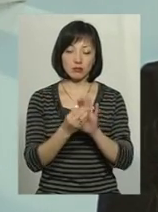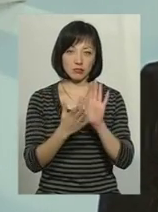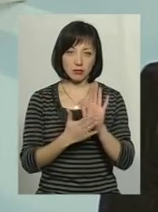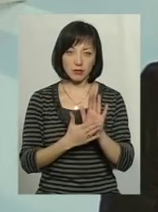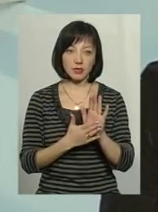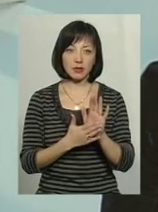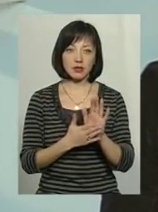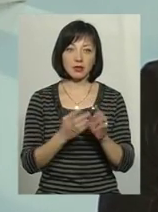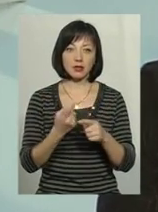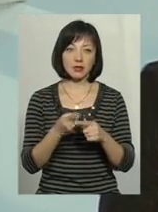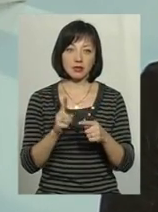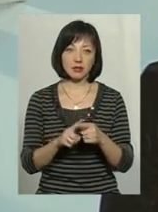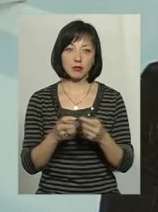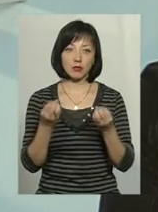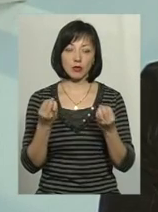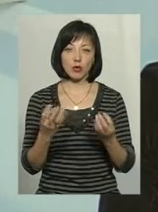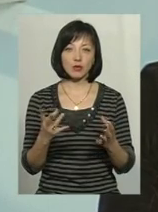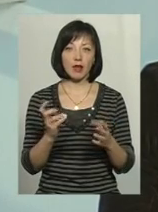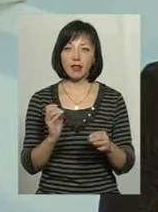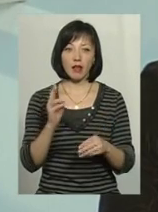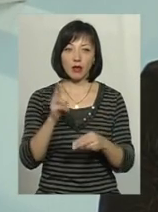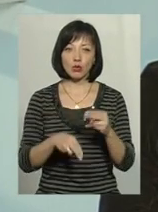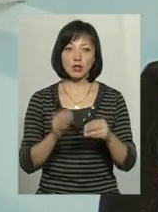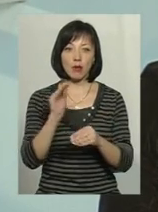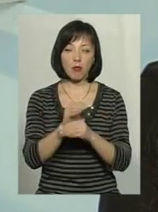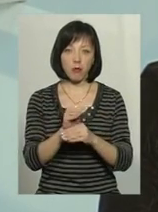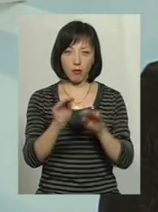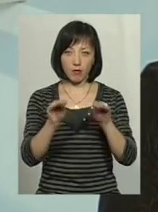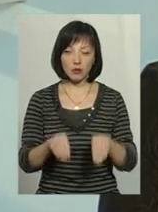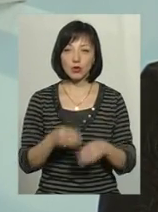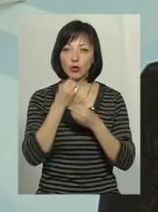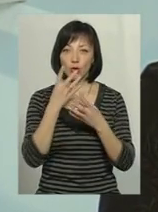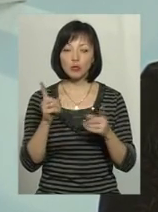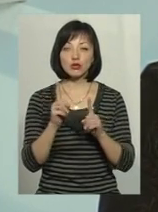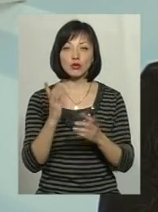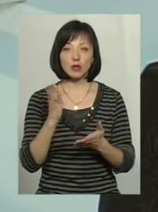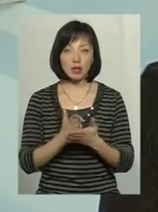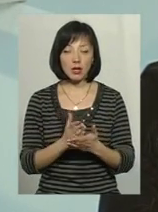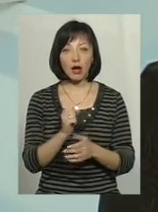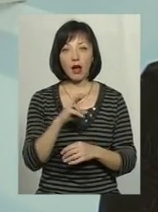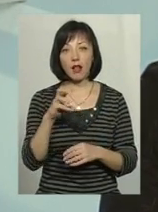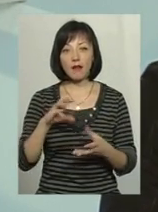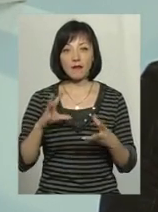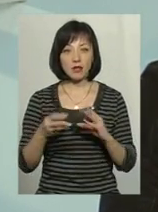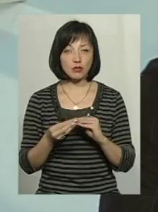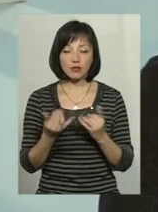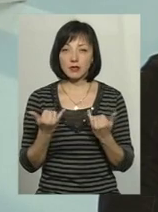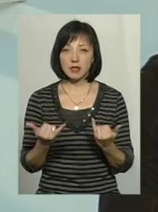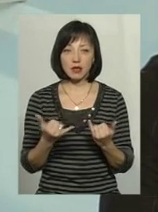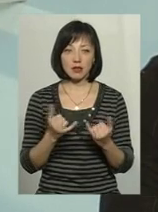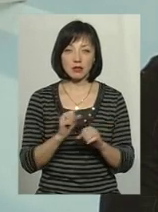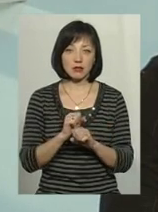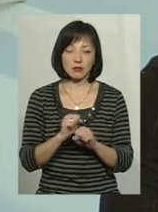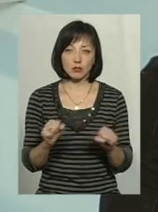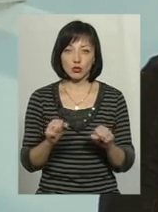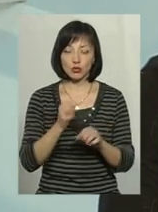не виплана декларація, це просто вона була недозаповнена. Тому добре, що з'явилося, однак висновків зараз не можна